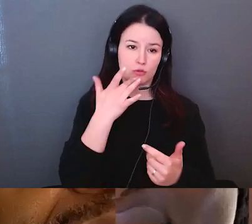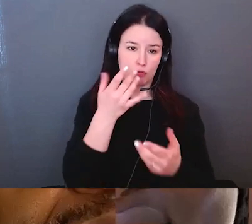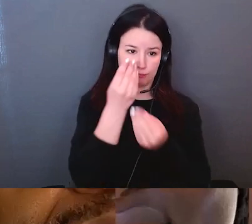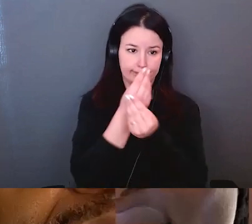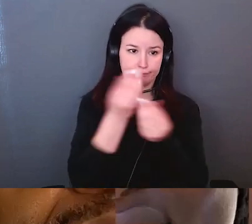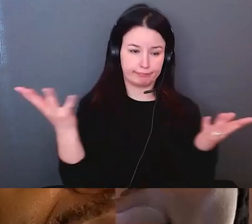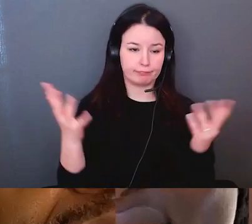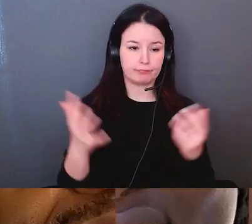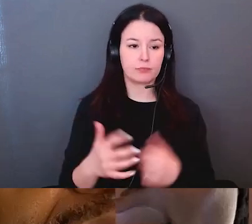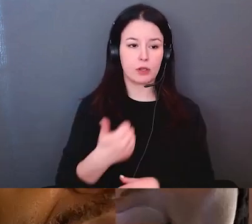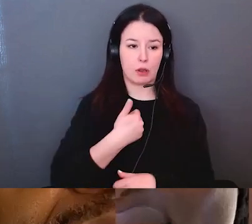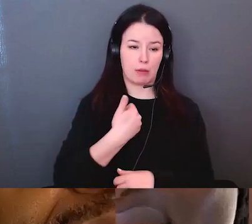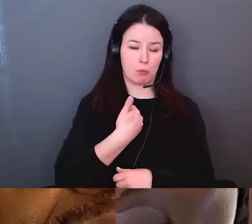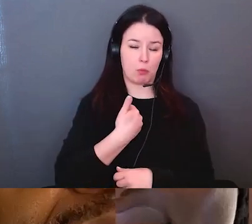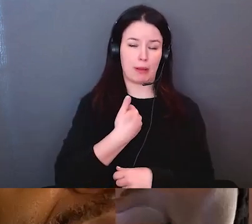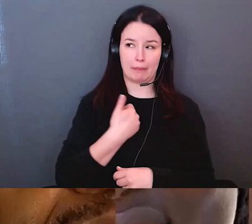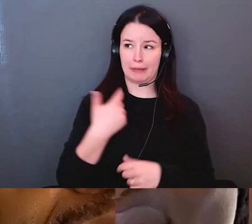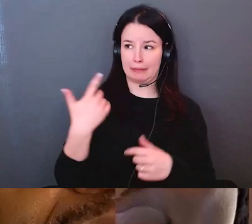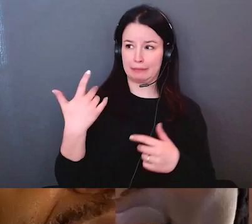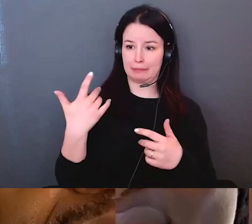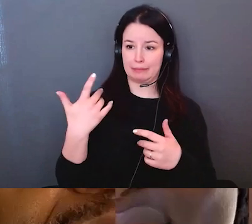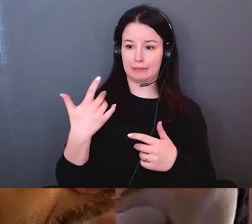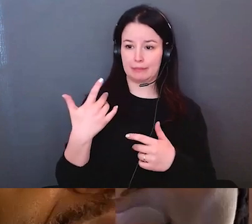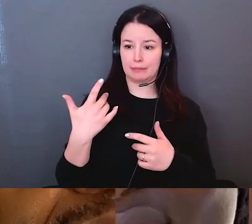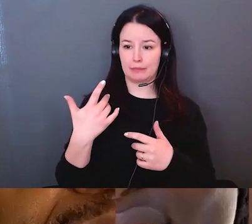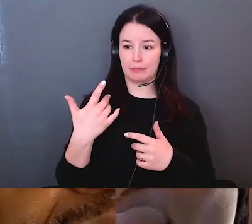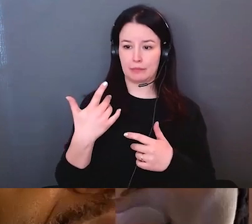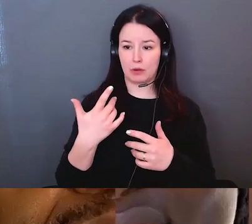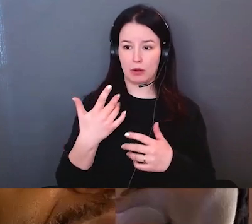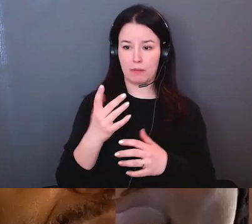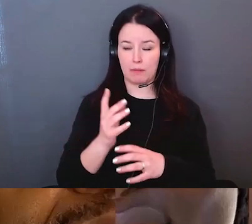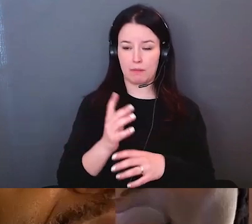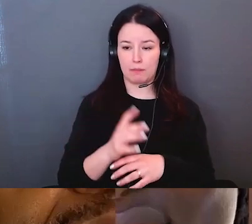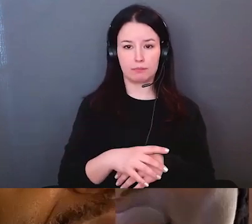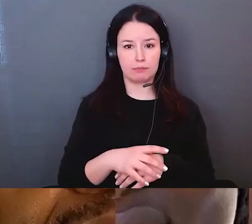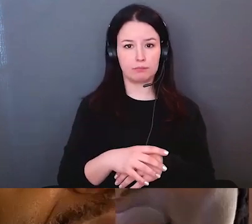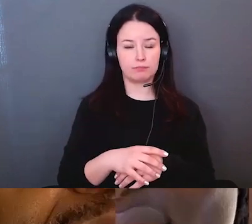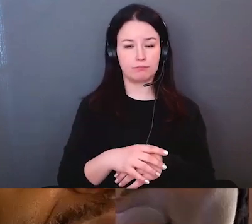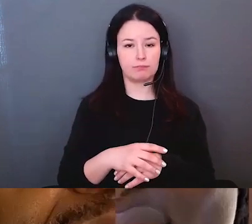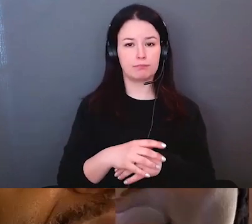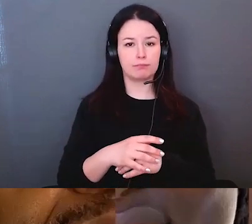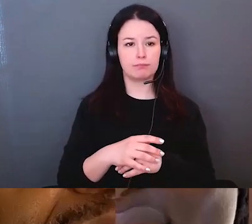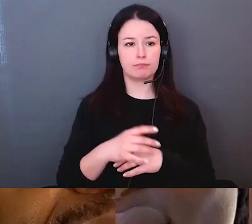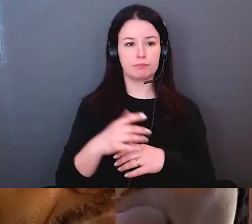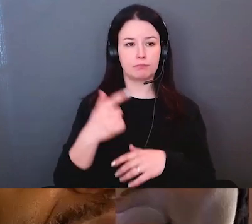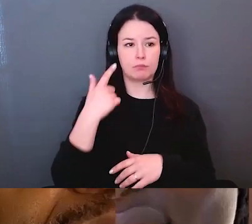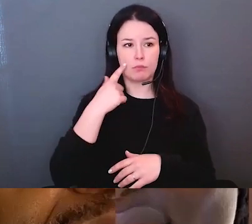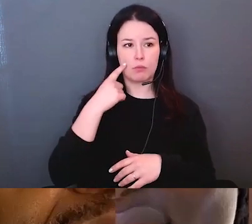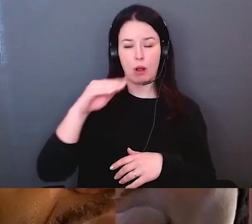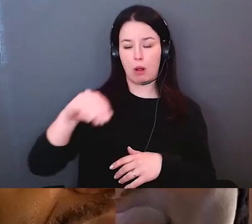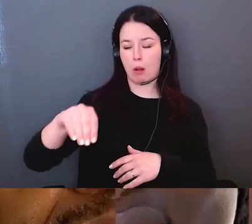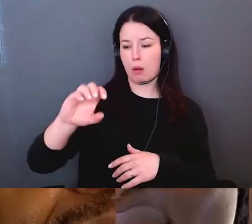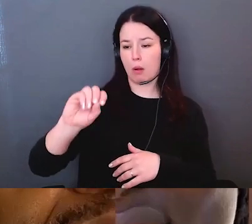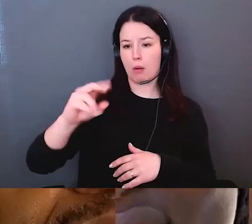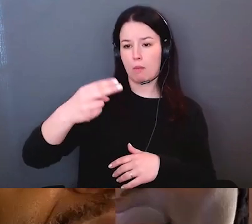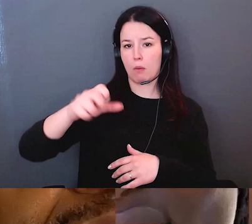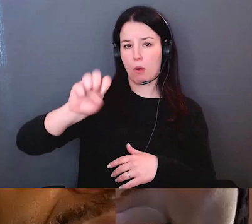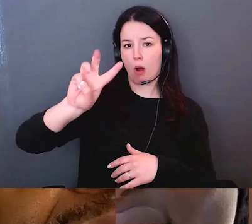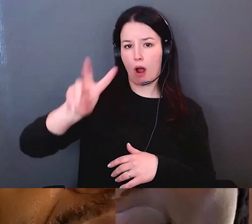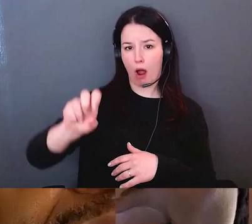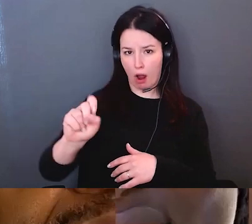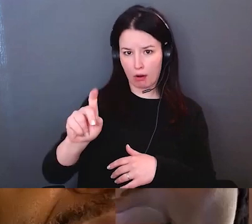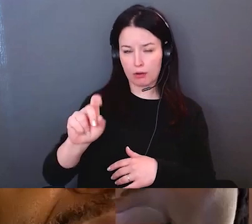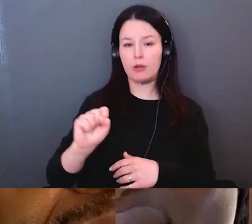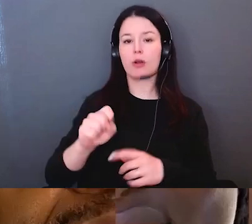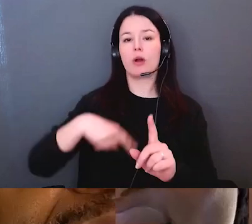ce que je partage avec vous aussi à travers ce discours de remerciement et pour vous présenter